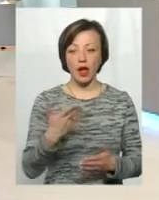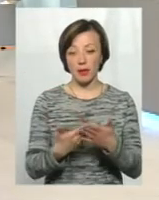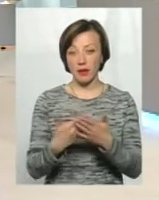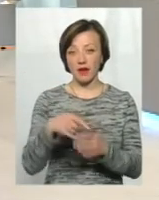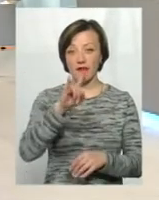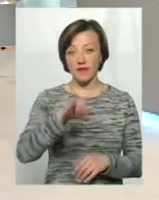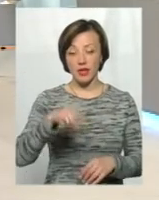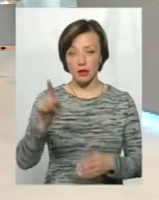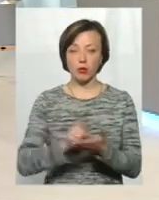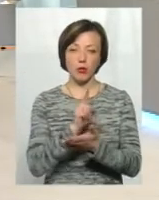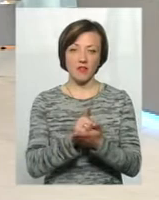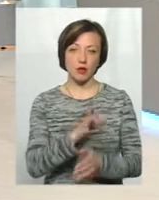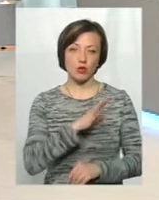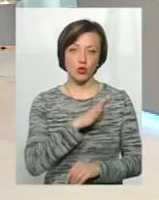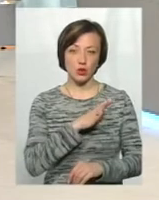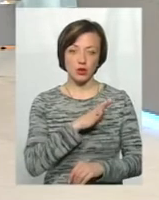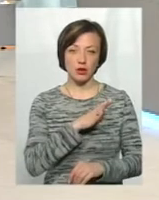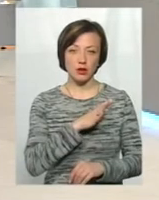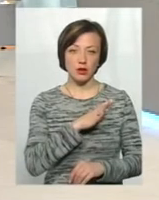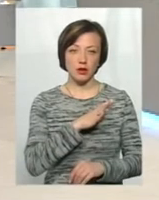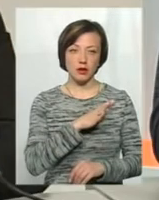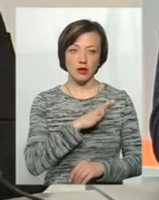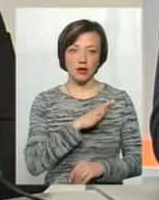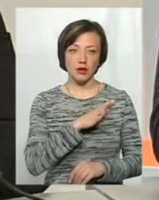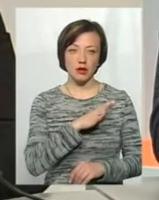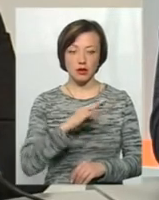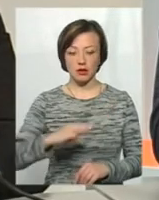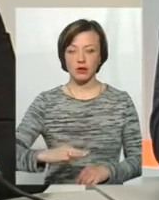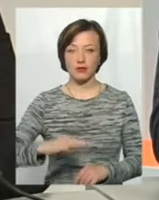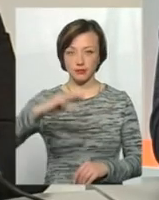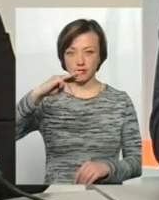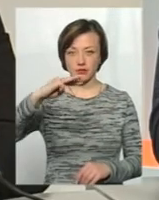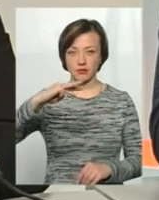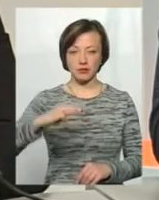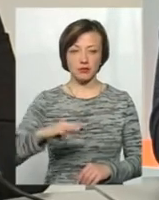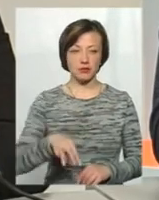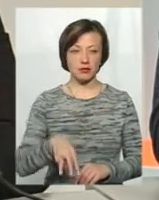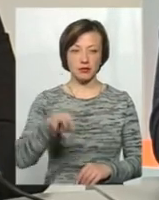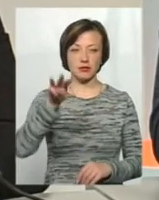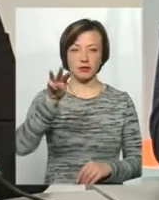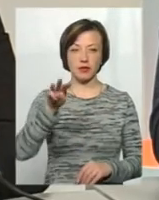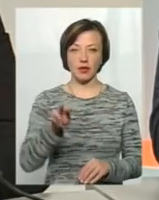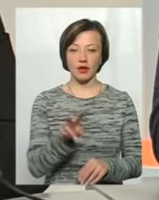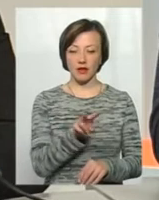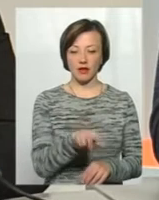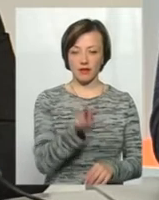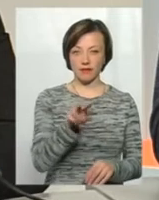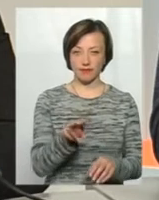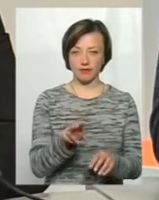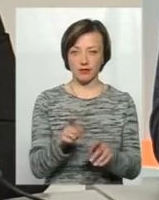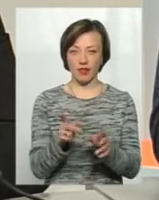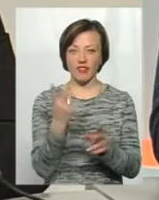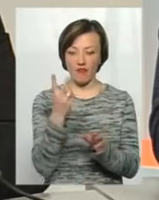то вікна повинні бути двокамерні, обов'язково. Двокамерні і